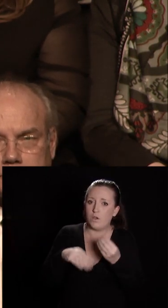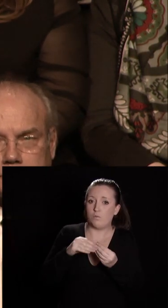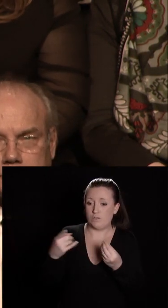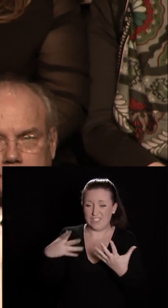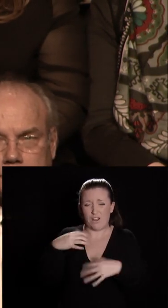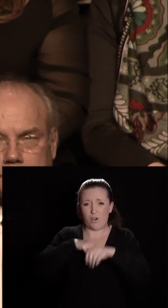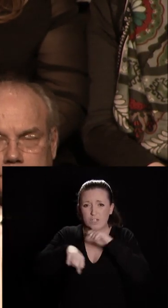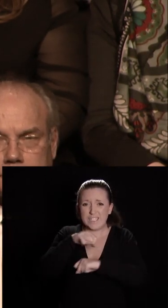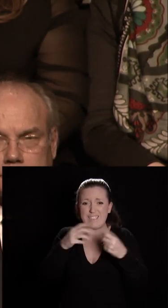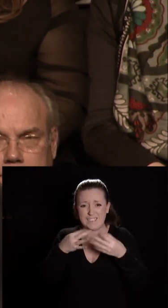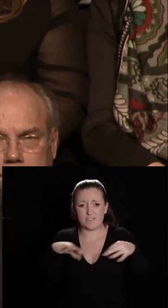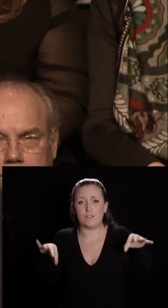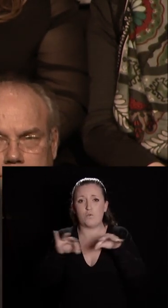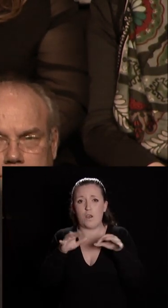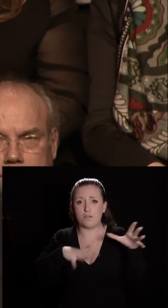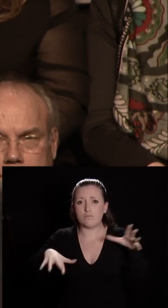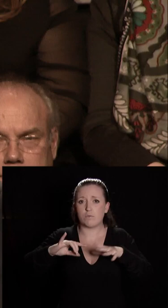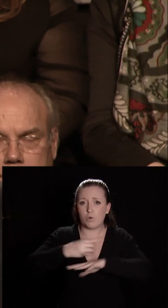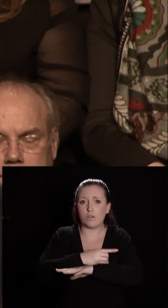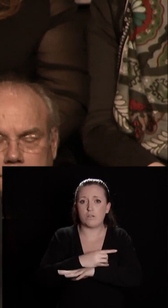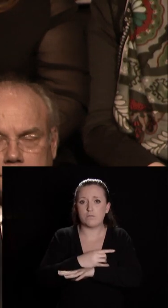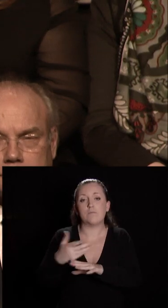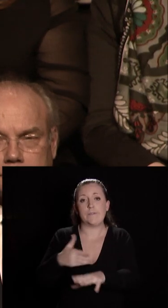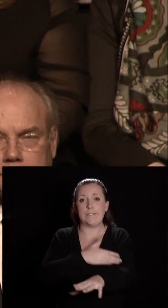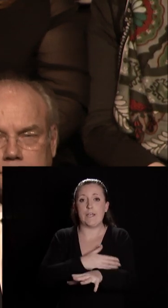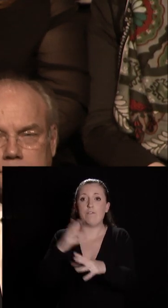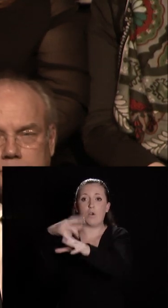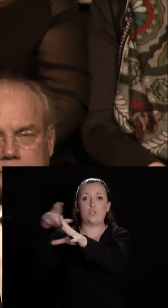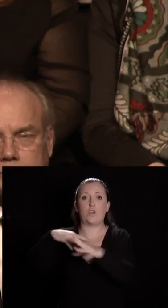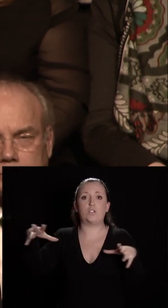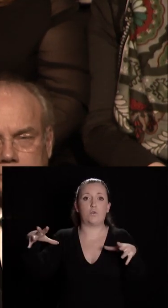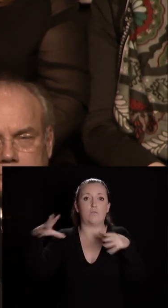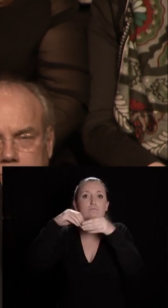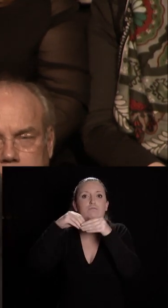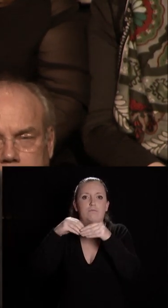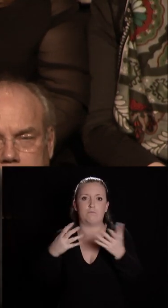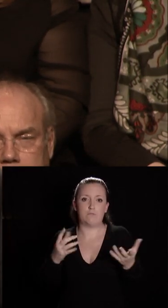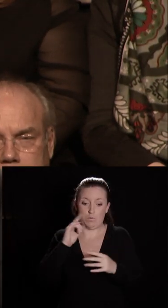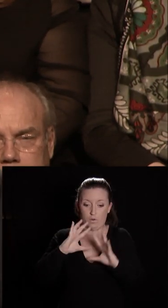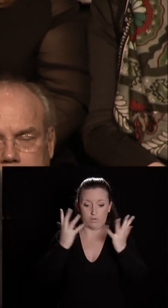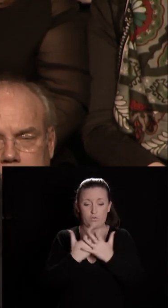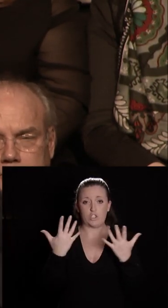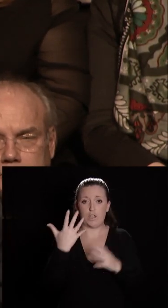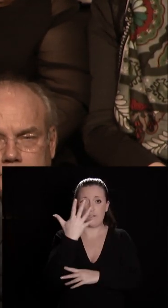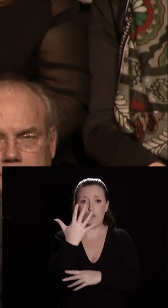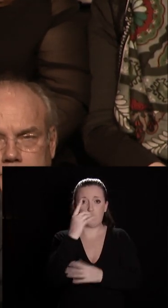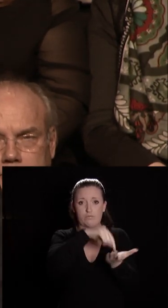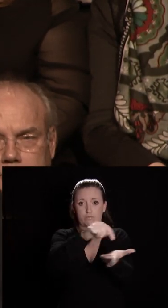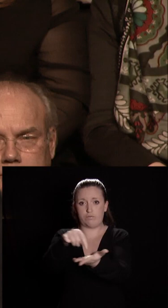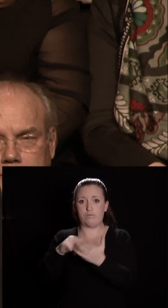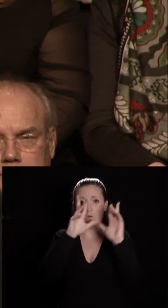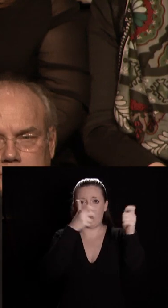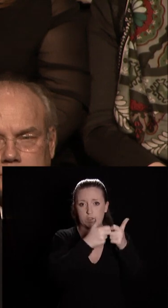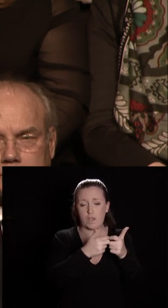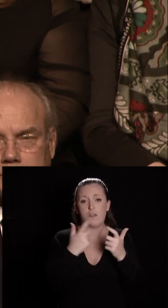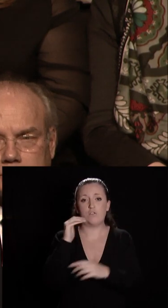organisé le territoire bourguignon, bien avant la fusion de nos deux régions, puisqu'elle est présente sur cinq sites décentralisés, à Hausser,